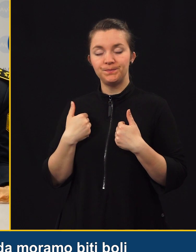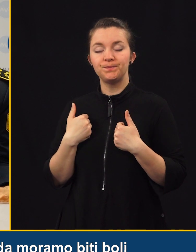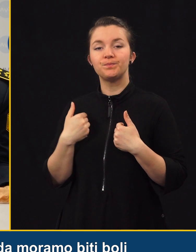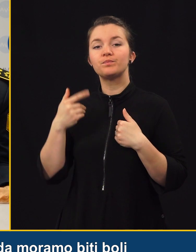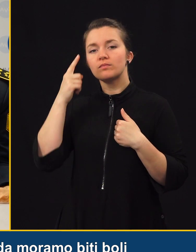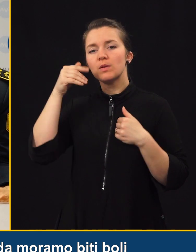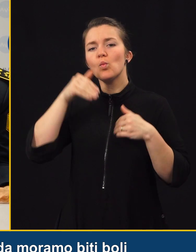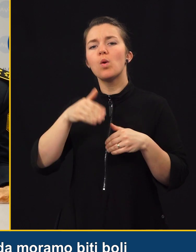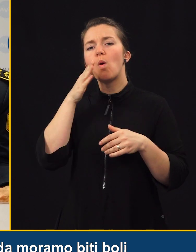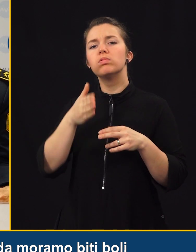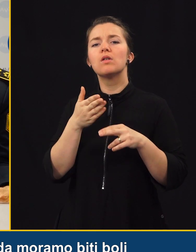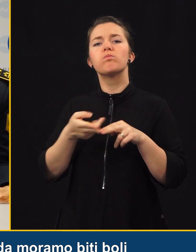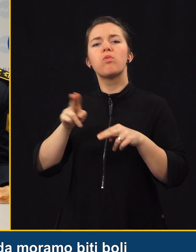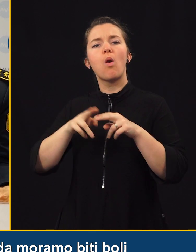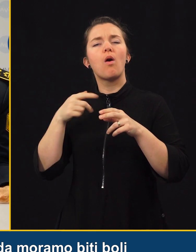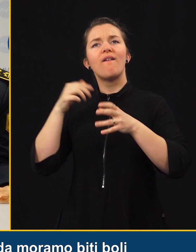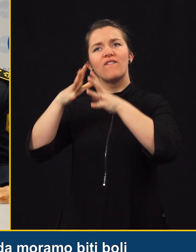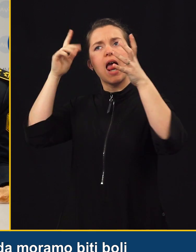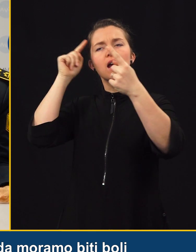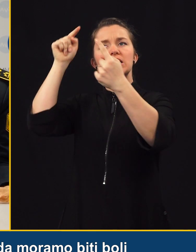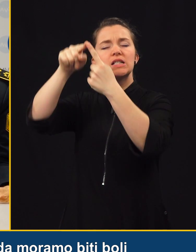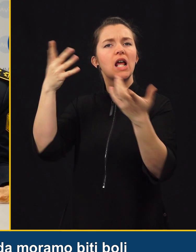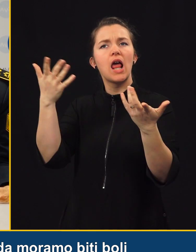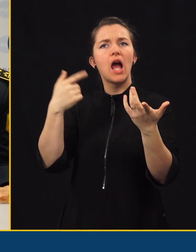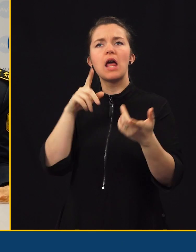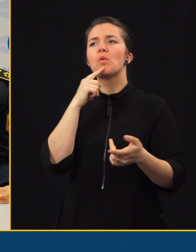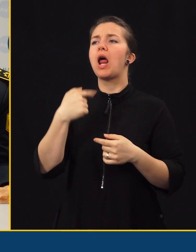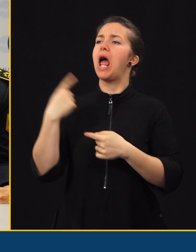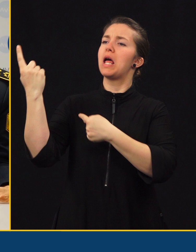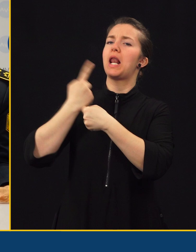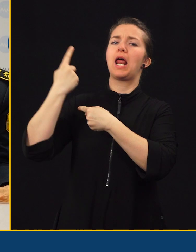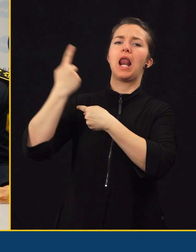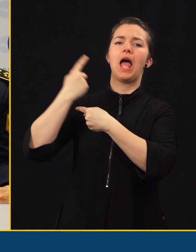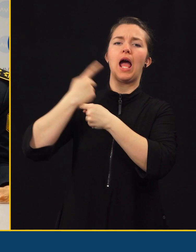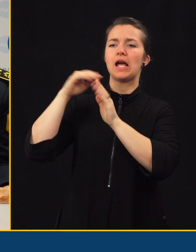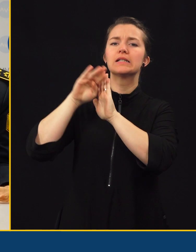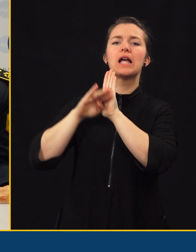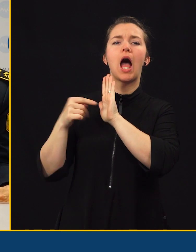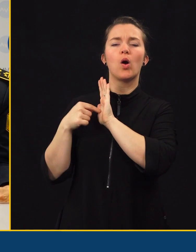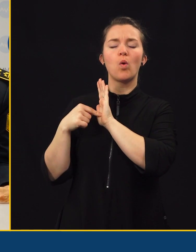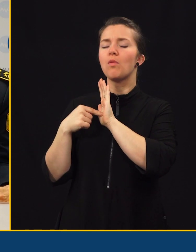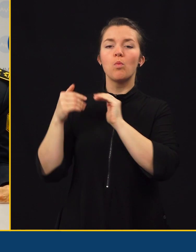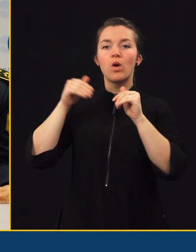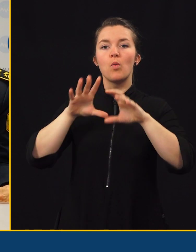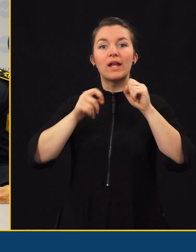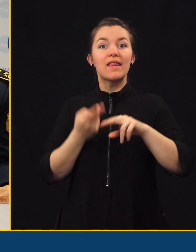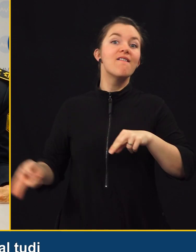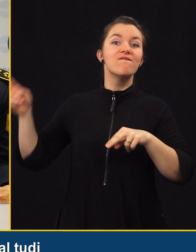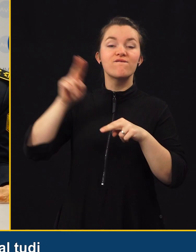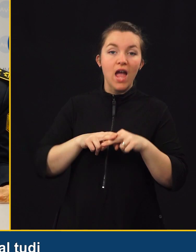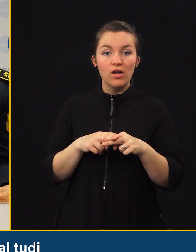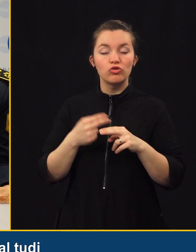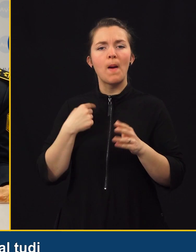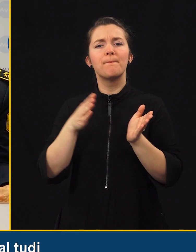pa mislimo, da moramo biti bolj ambiciozni v tem, da ne naredimo samo to, kar nam neka direktiva nalaga, ampak več od tega. In kot